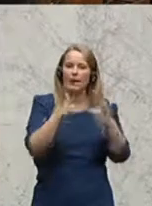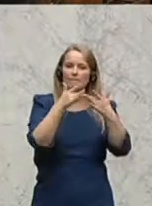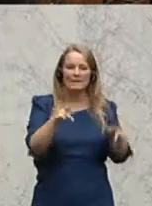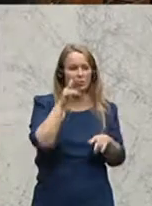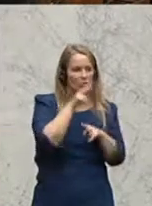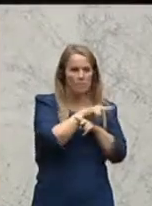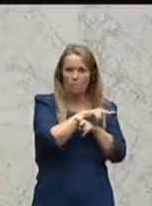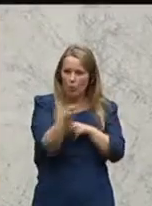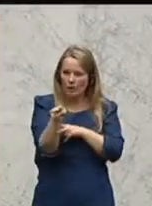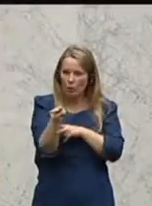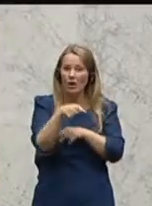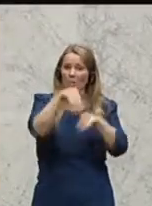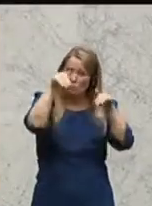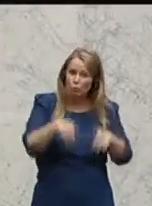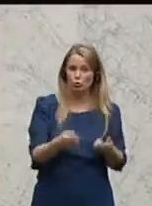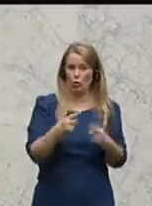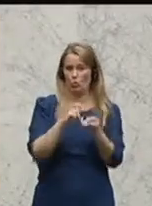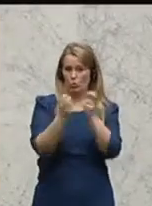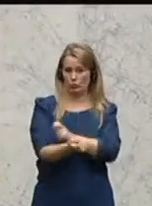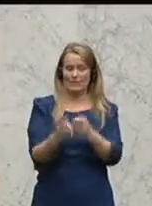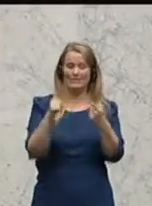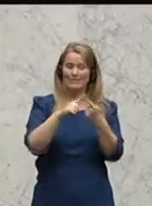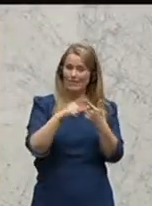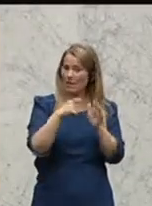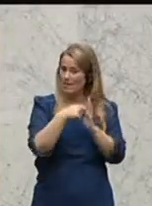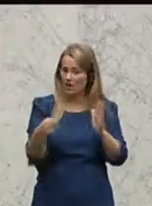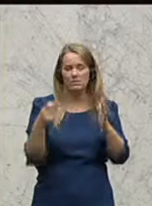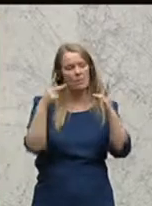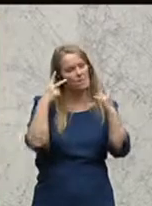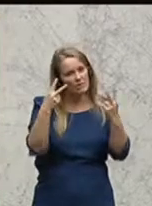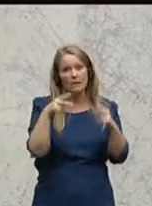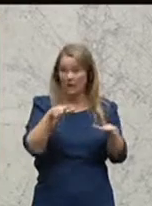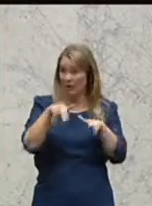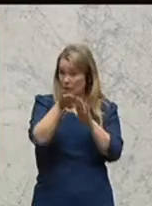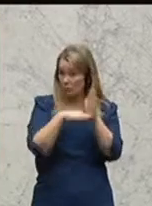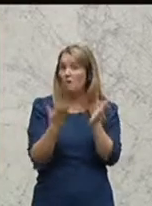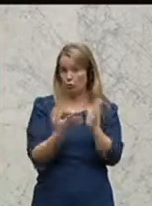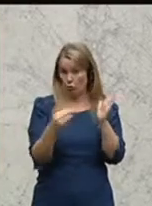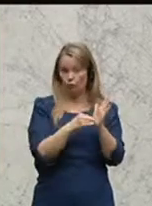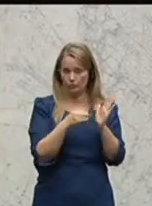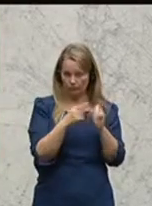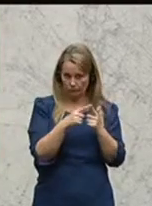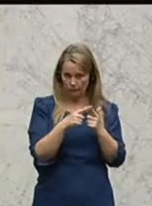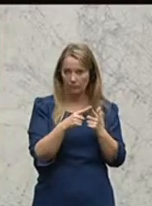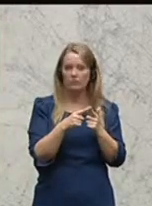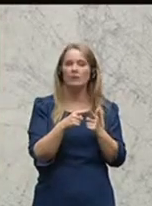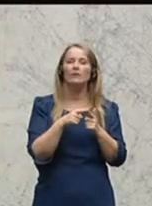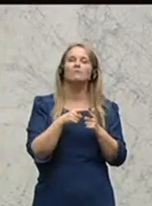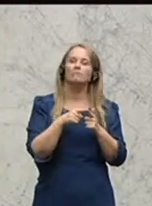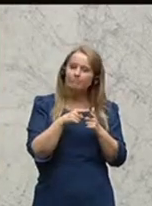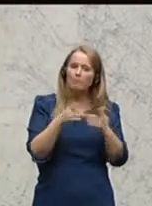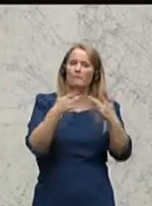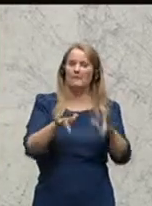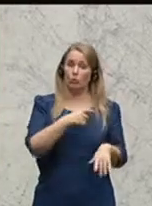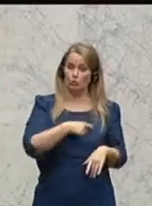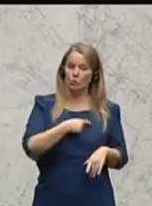dringend umgesetzt werden. Als zweite ebenso wichtige Maßnahme, auch da steht im Regierungsprogramm, muss sich die Pensionskommission